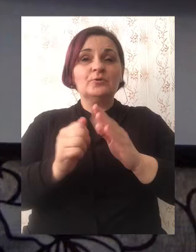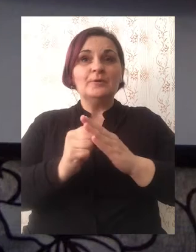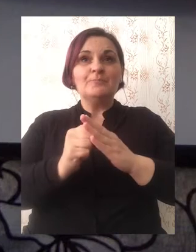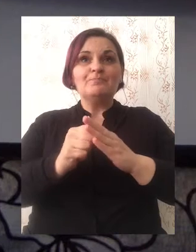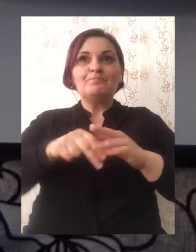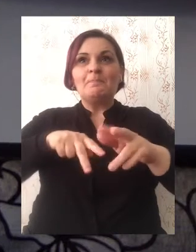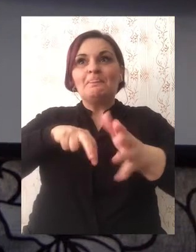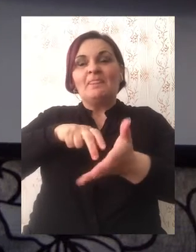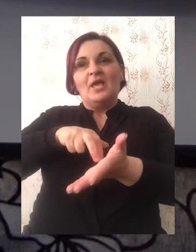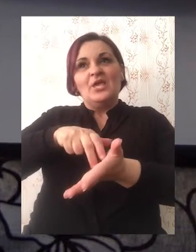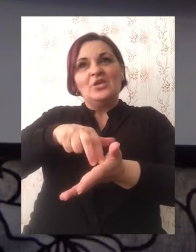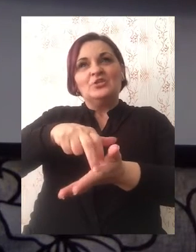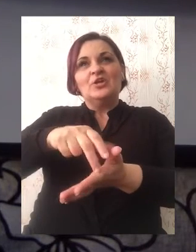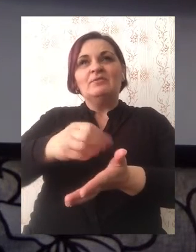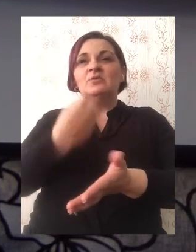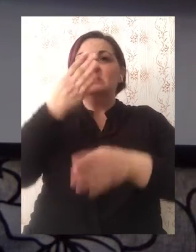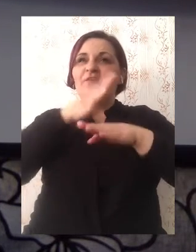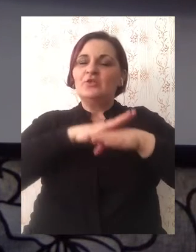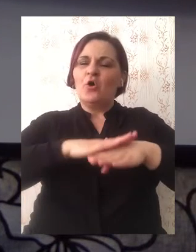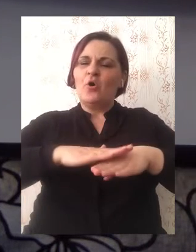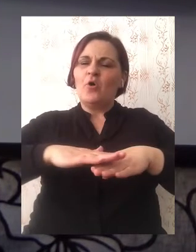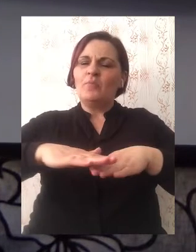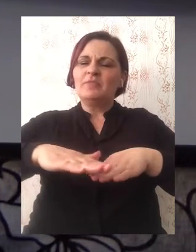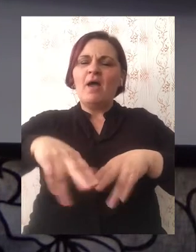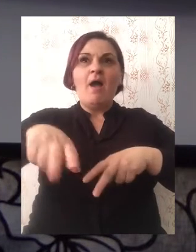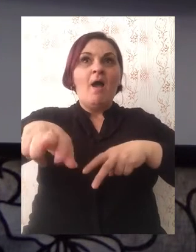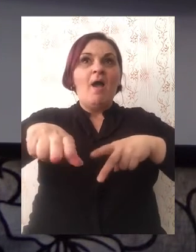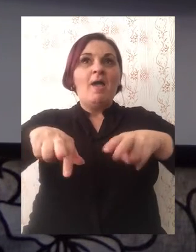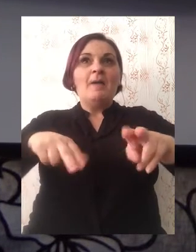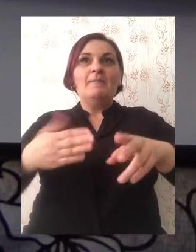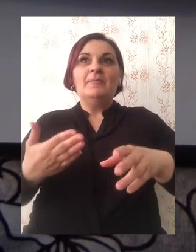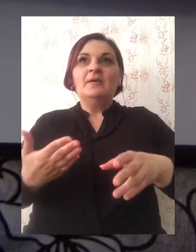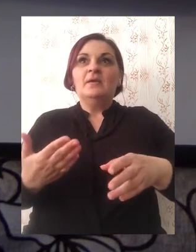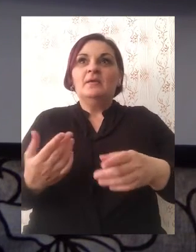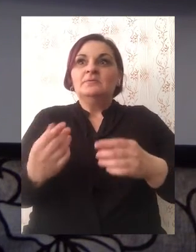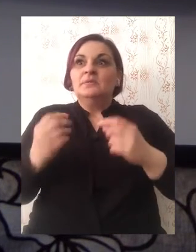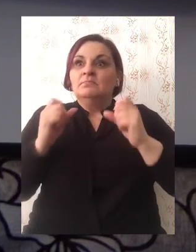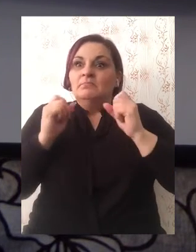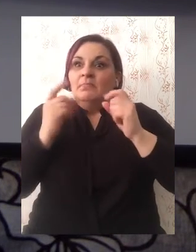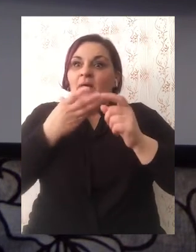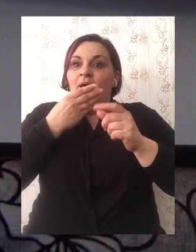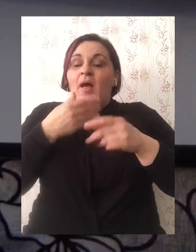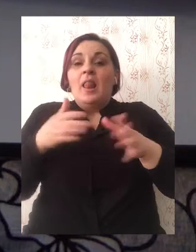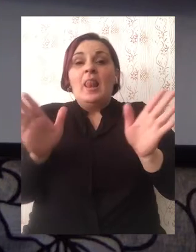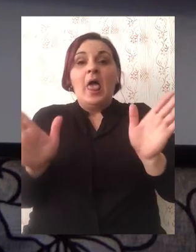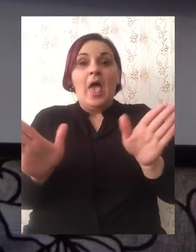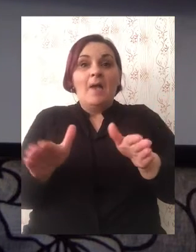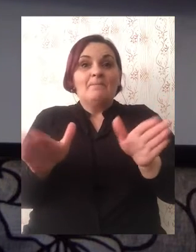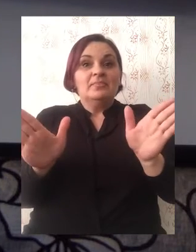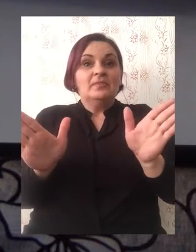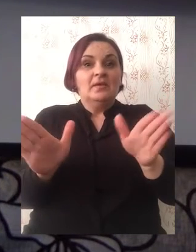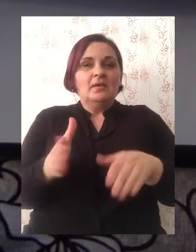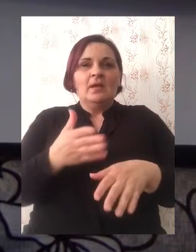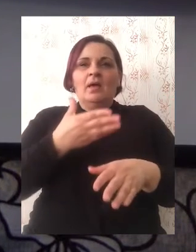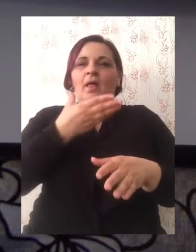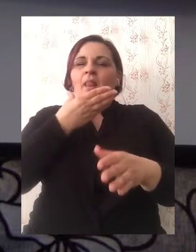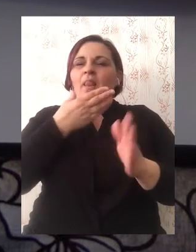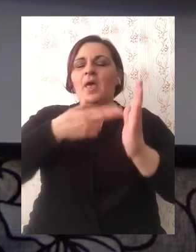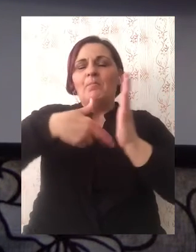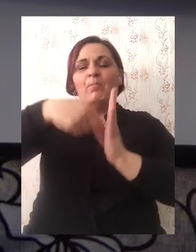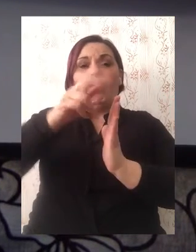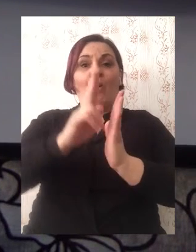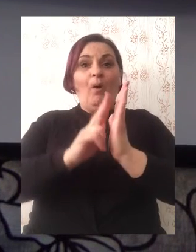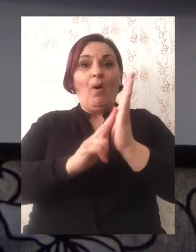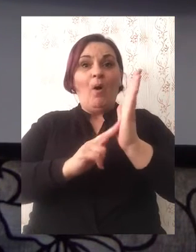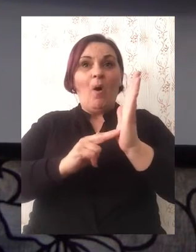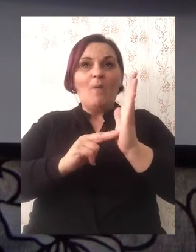Šetajući cvjetnom dolinom, prolaznici su zadivljeni velikim brojem leptirova, prekrasno obojenih